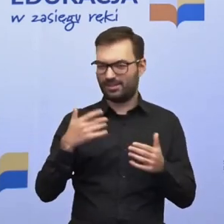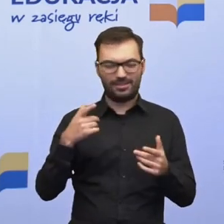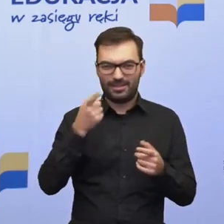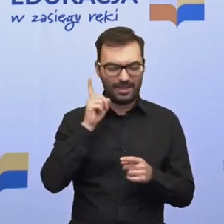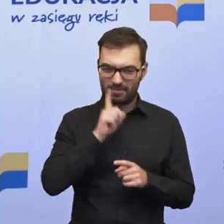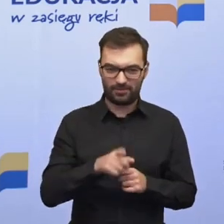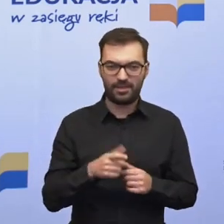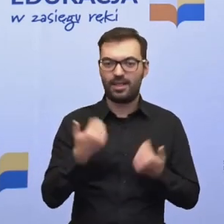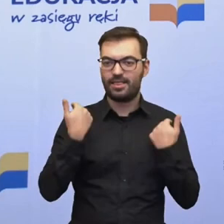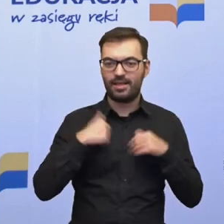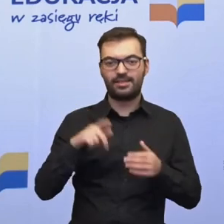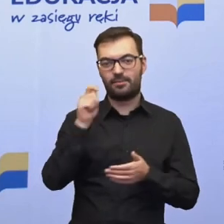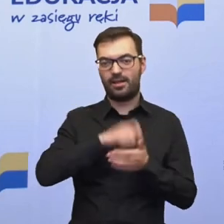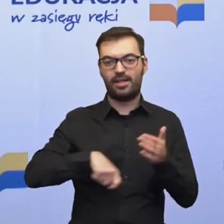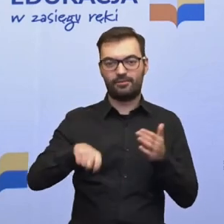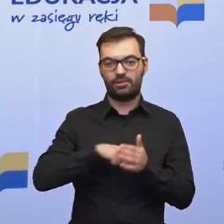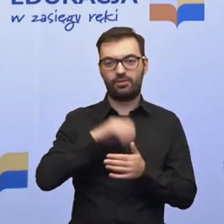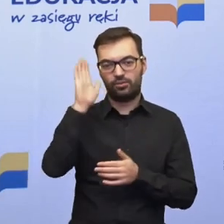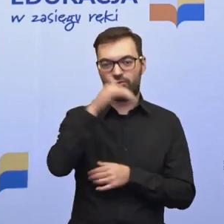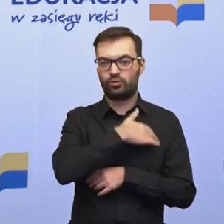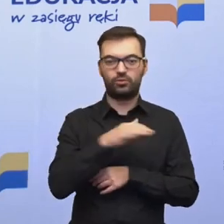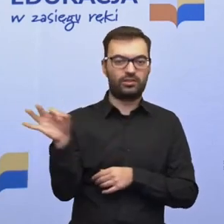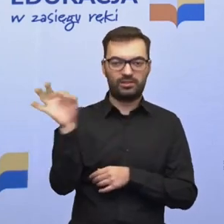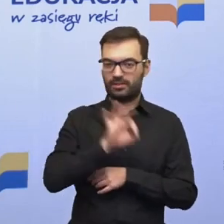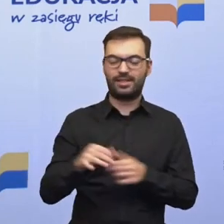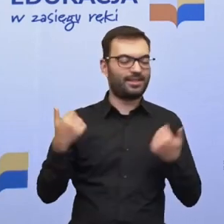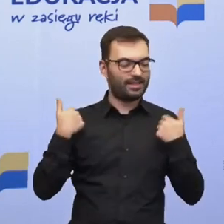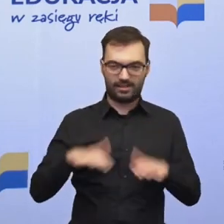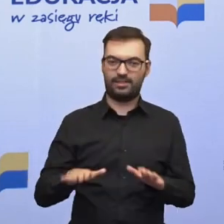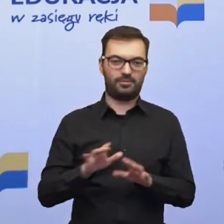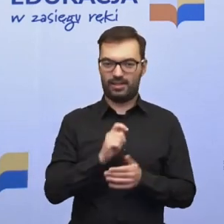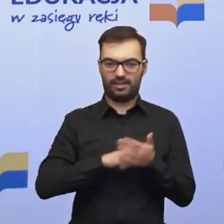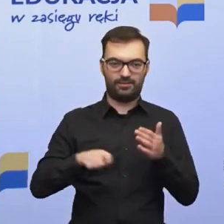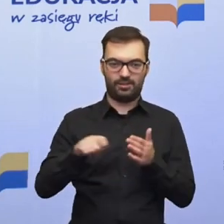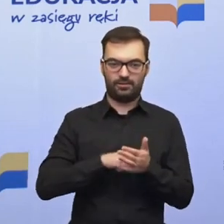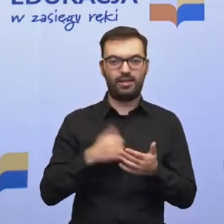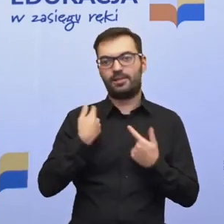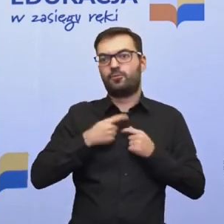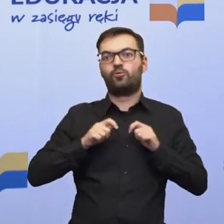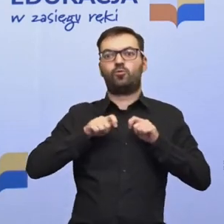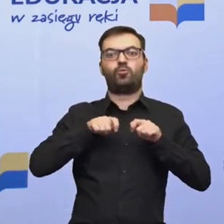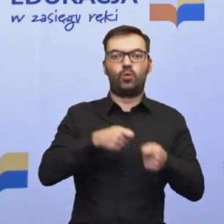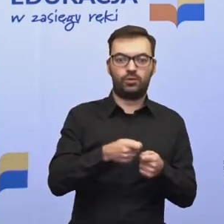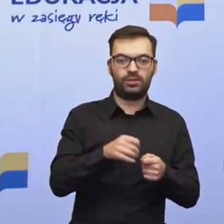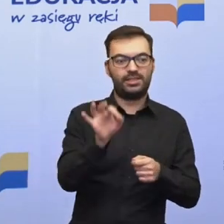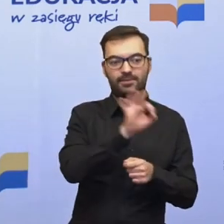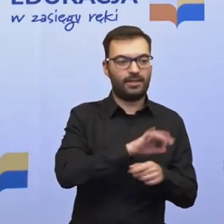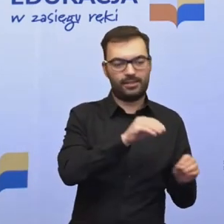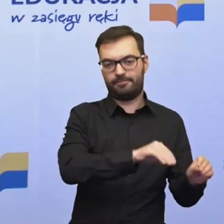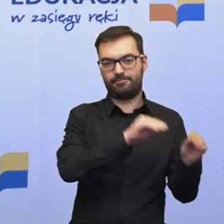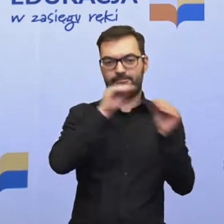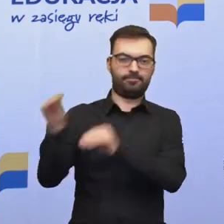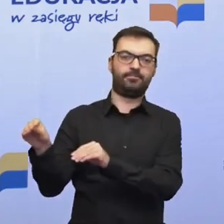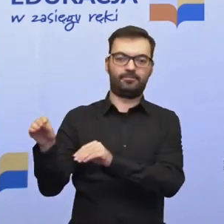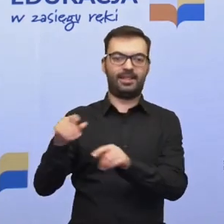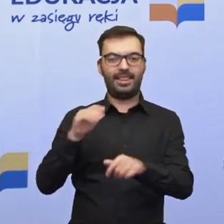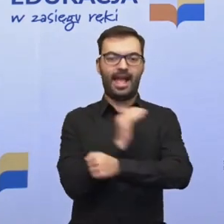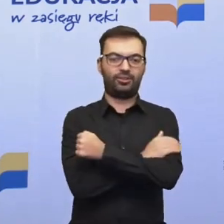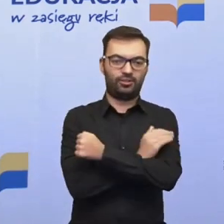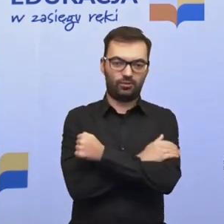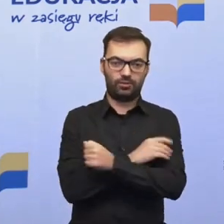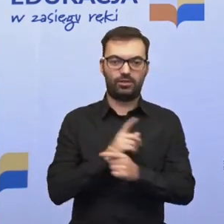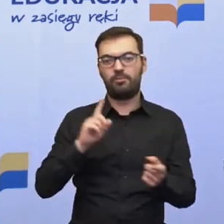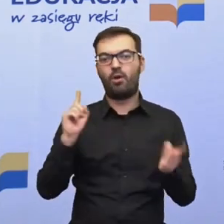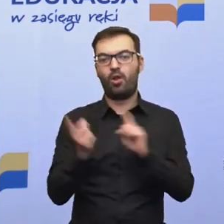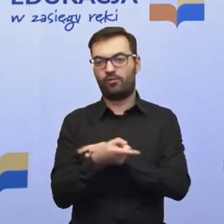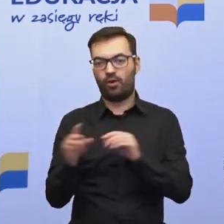chcemy likwidować szkół specjalnych, nie chcemy przymuszać dzieci, żeby przychodziły ze szkół specjalnych do szkół ogólnodostępnych, ani